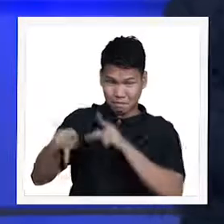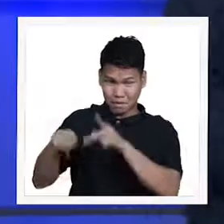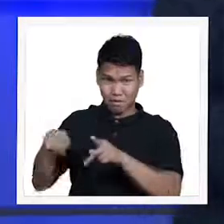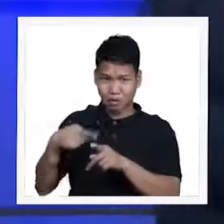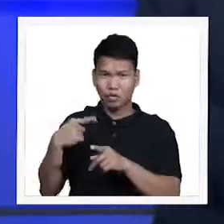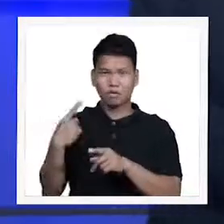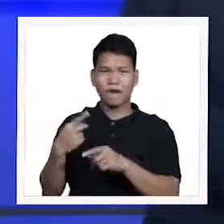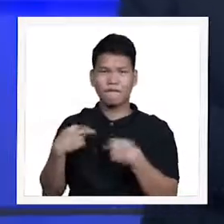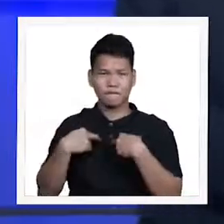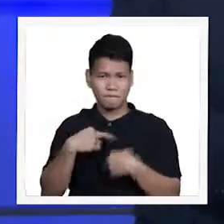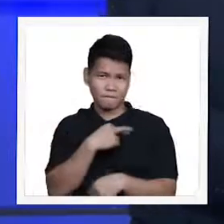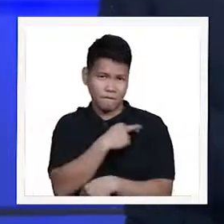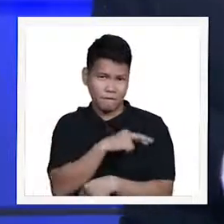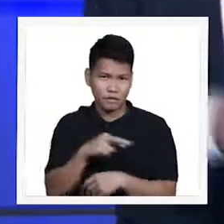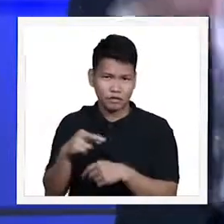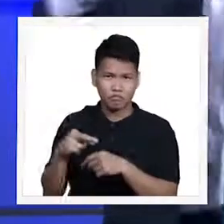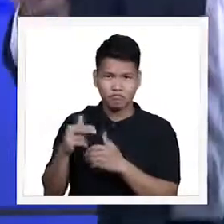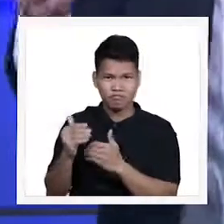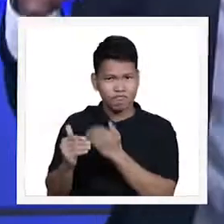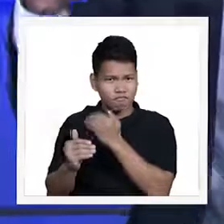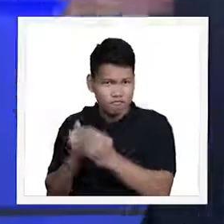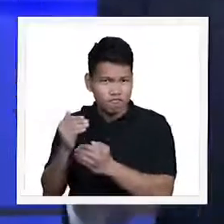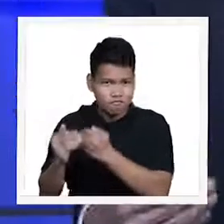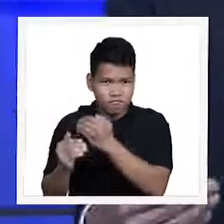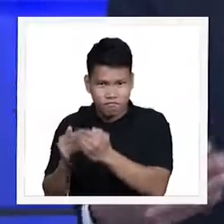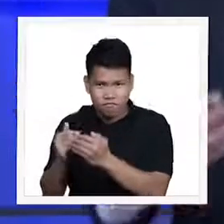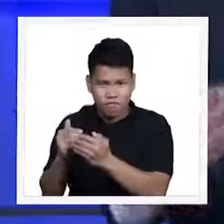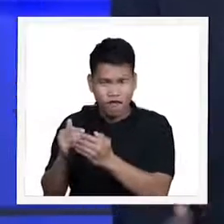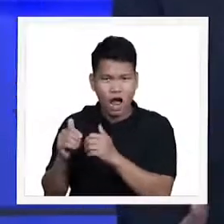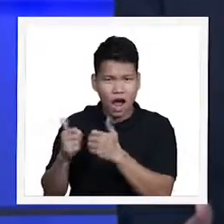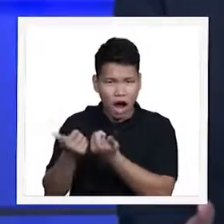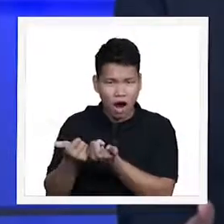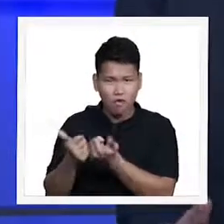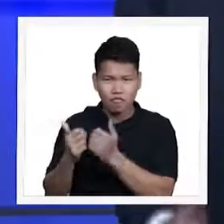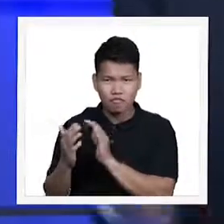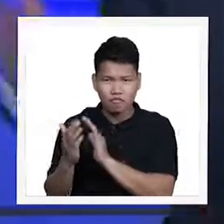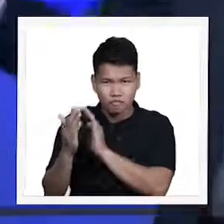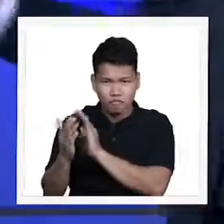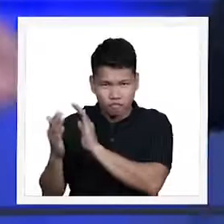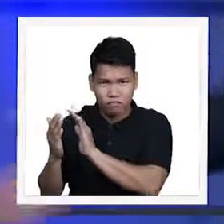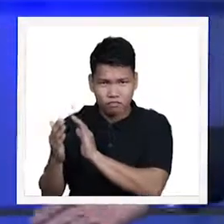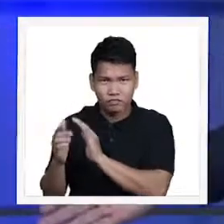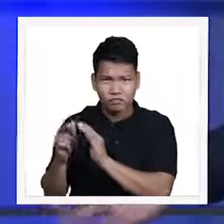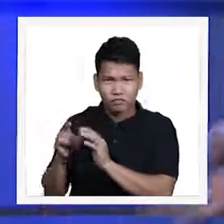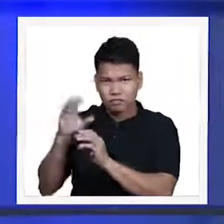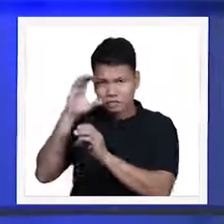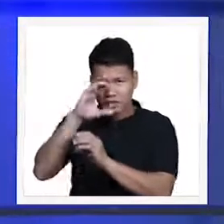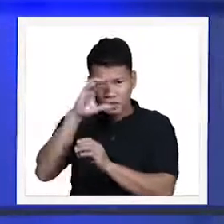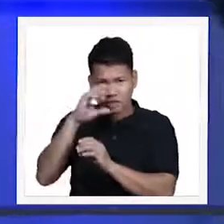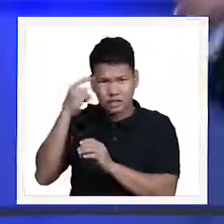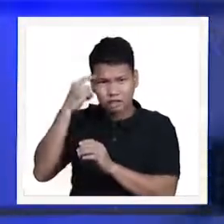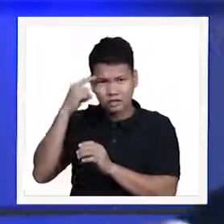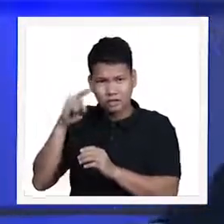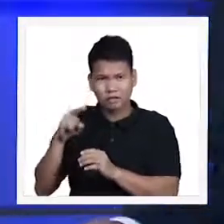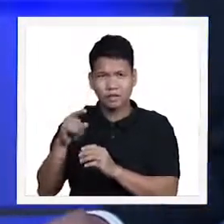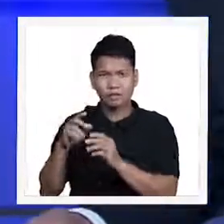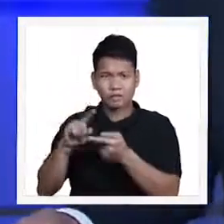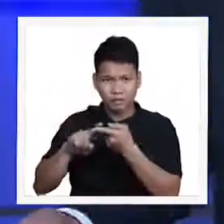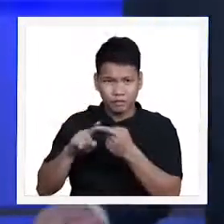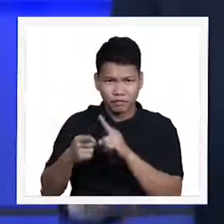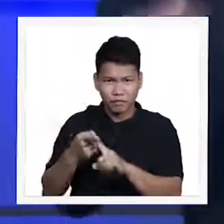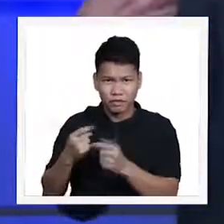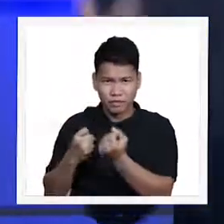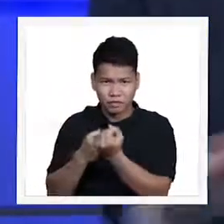strategies, seeking spiritual support from friends and religious leader,